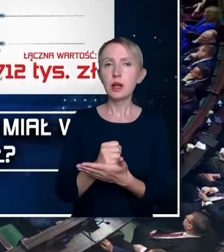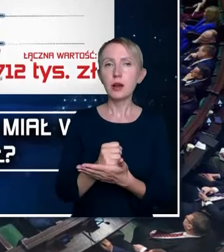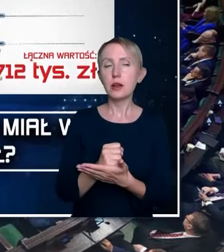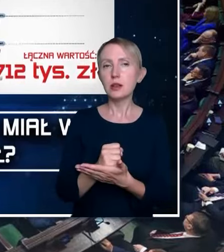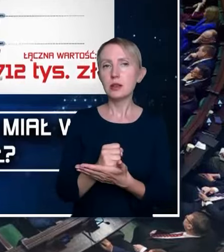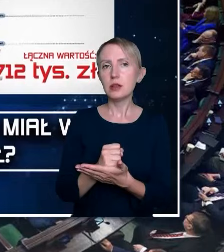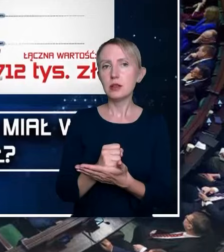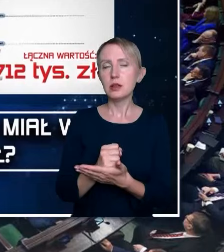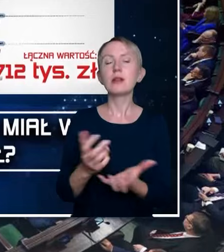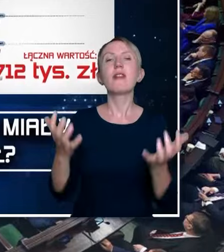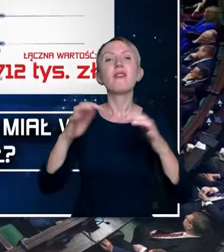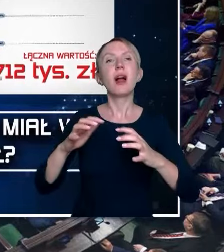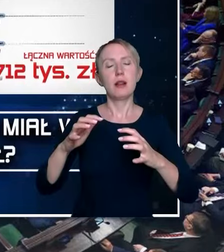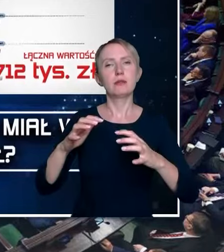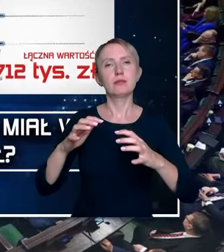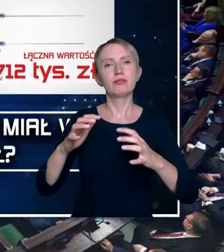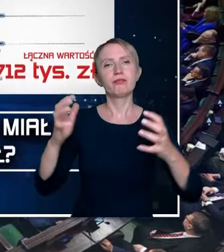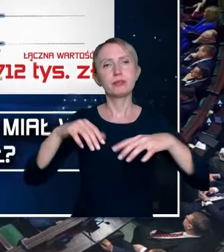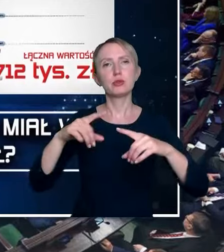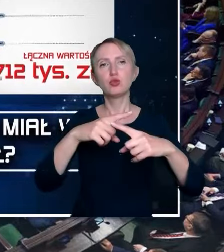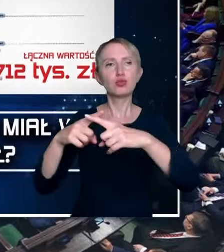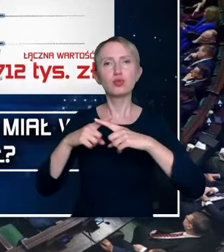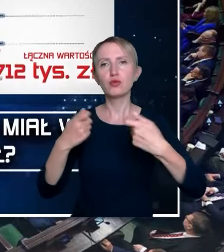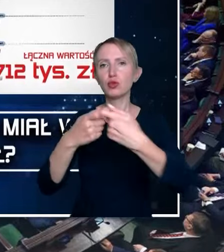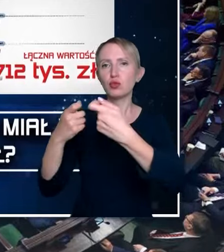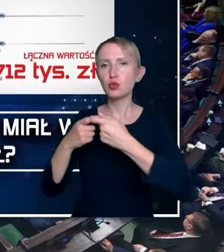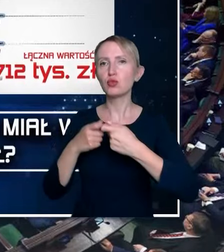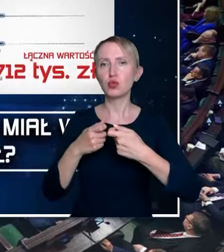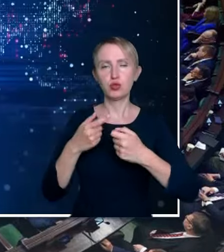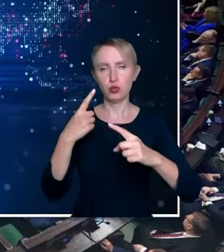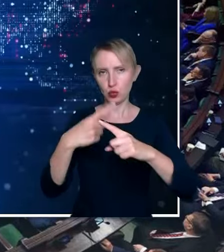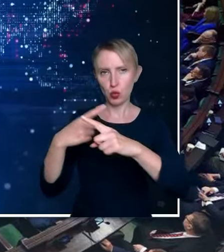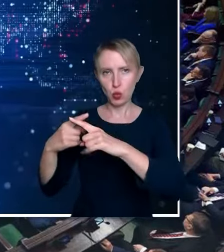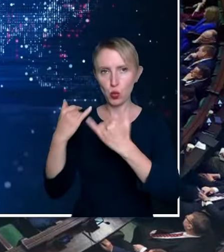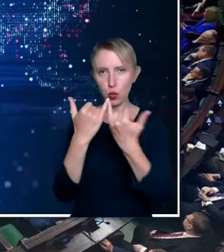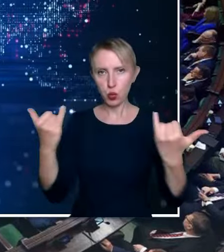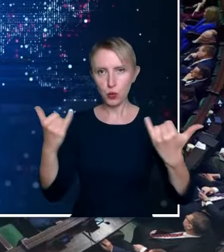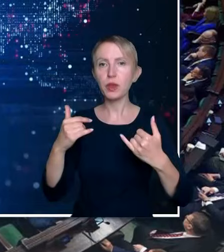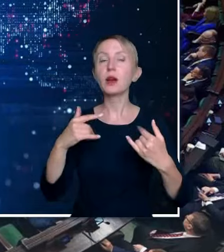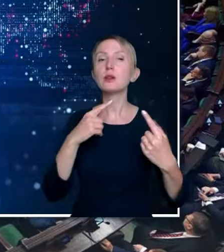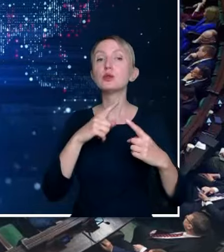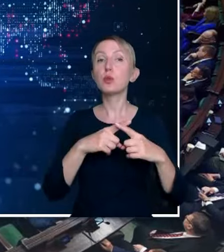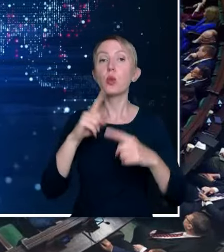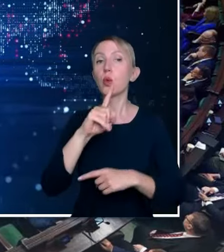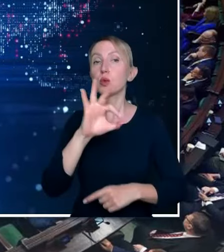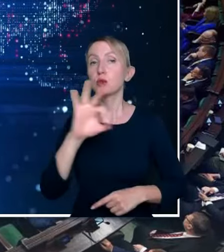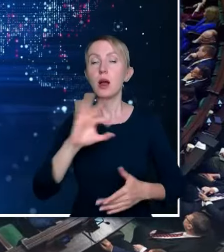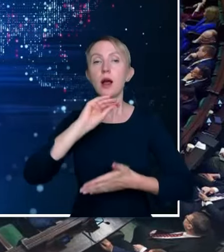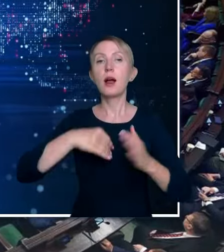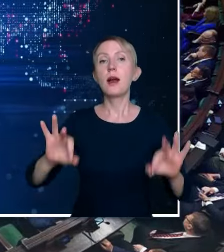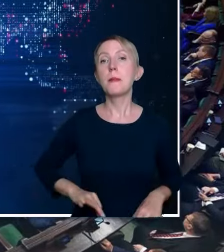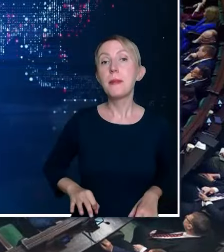na walne zgromadzenie, na zgromadzenie wspólników, przepraszam, bo taka jest struktura w spółce ZO. Podpisuje pan minister